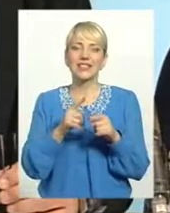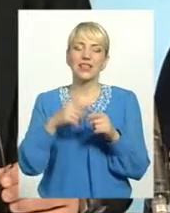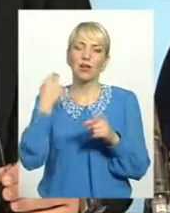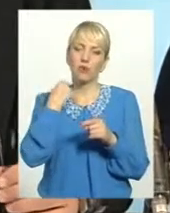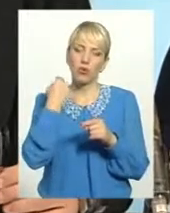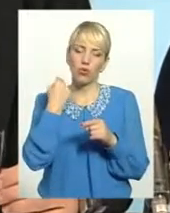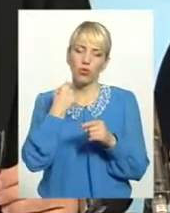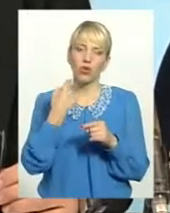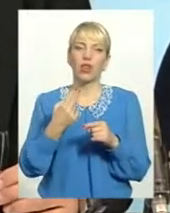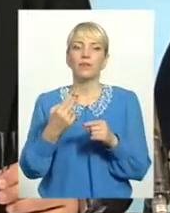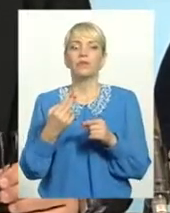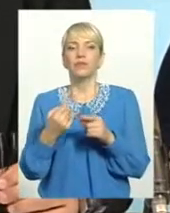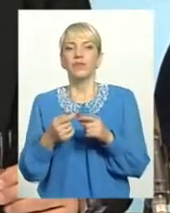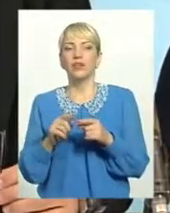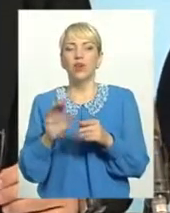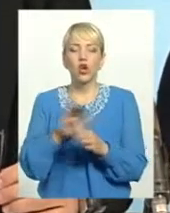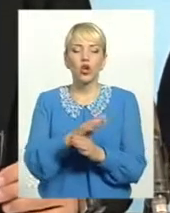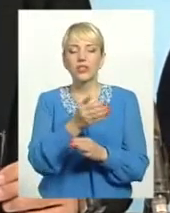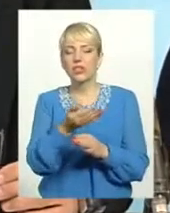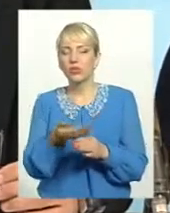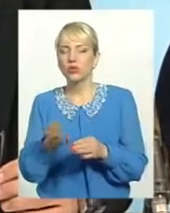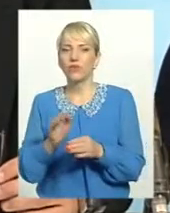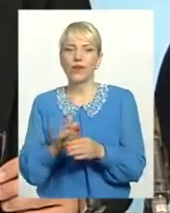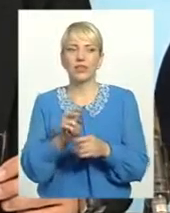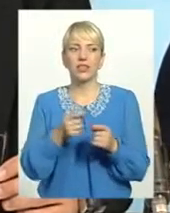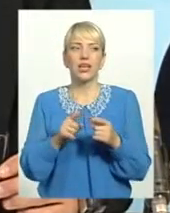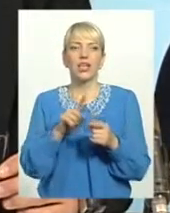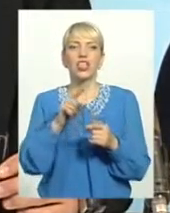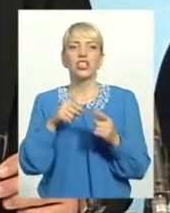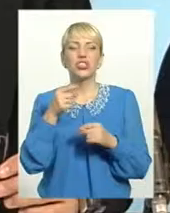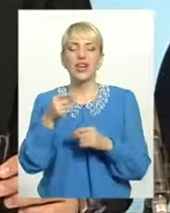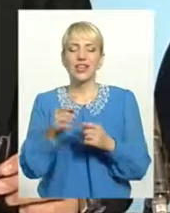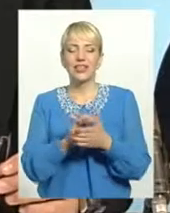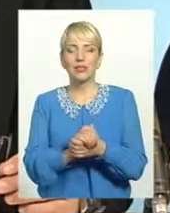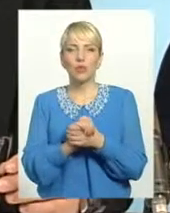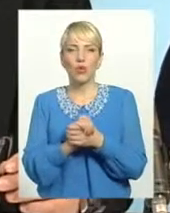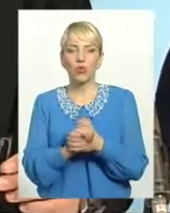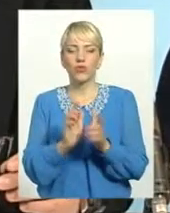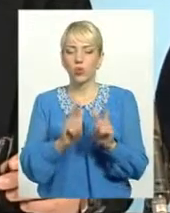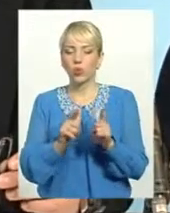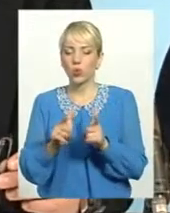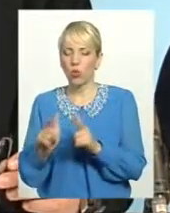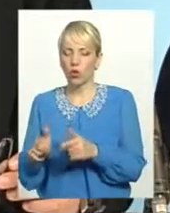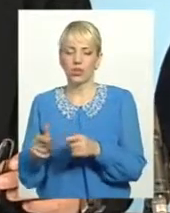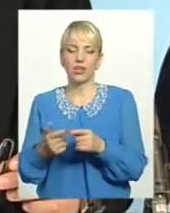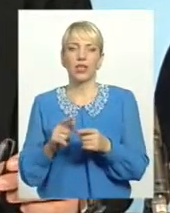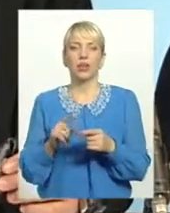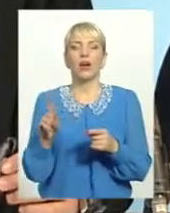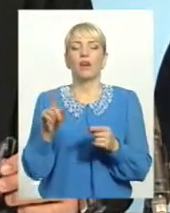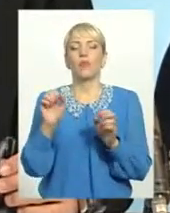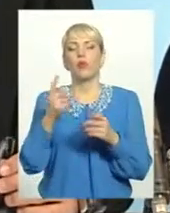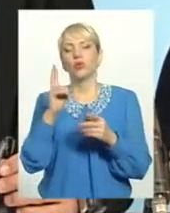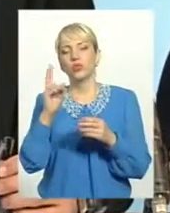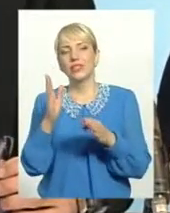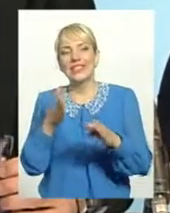мирові угоди відтягнути термін їхньої сплати, щоб дати можливість, щоб, можливо, хтось інвестор зайшов, інші